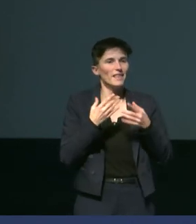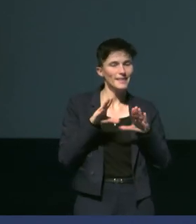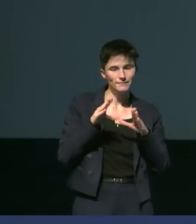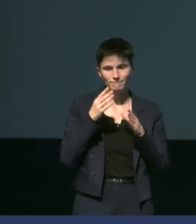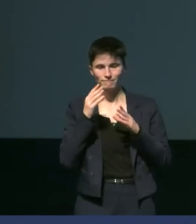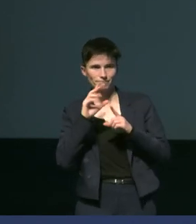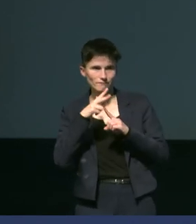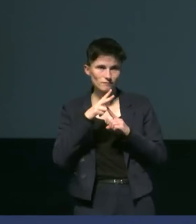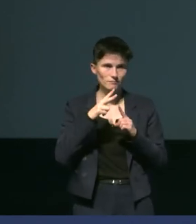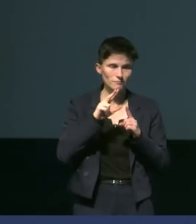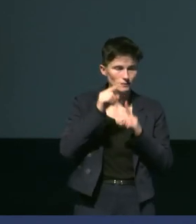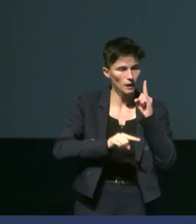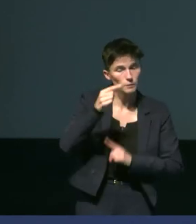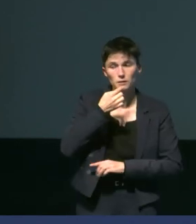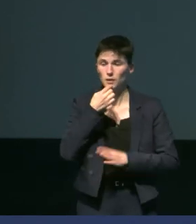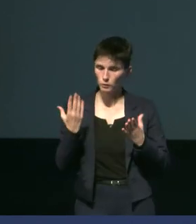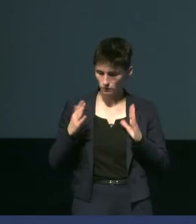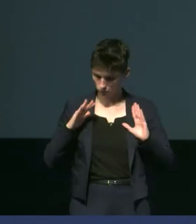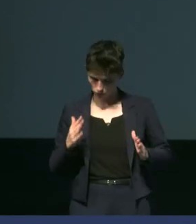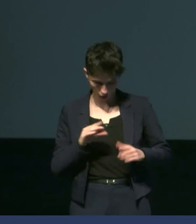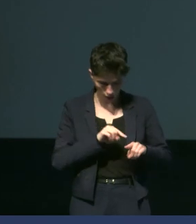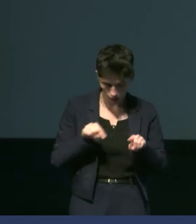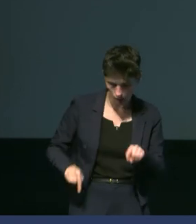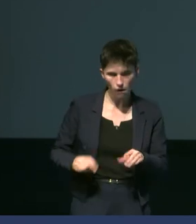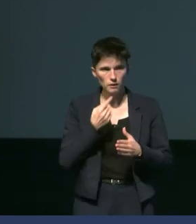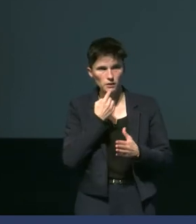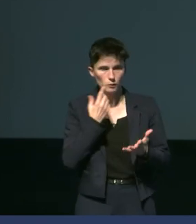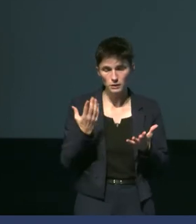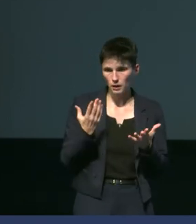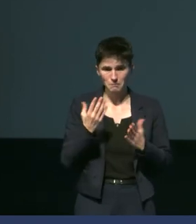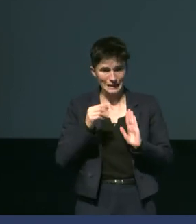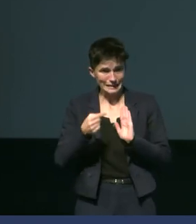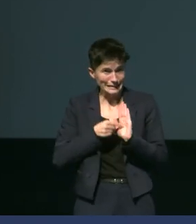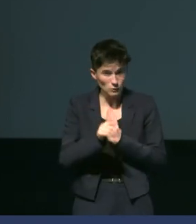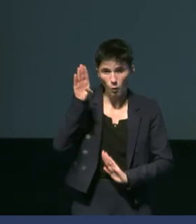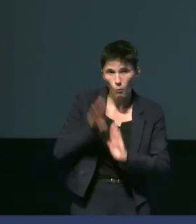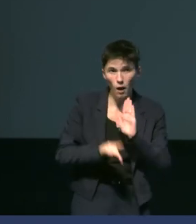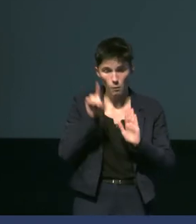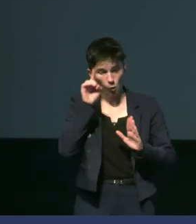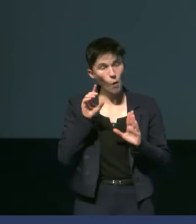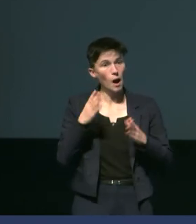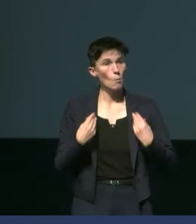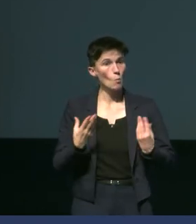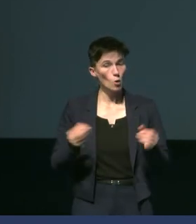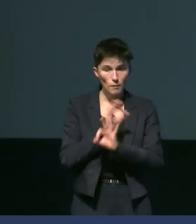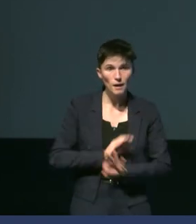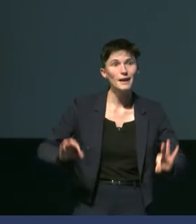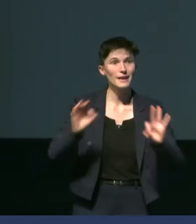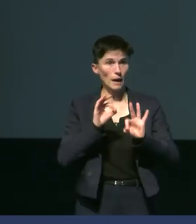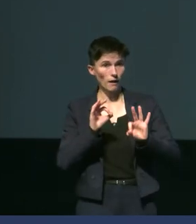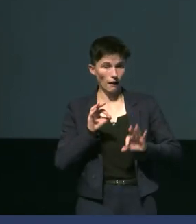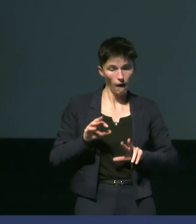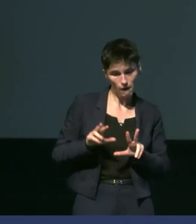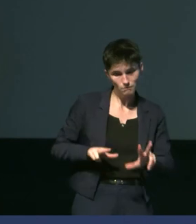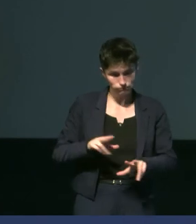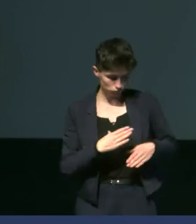c'est des zones du corps du manchot qui sont beaucoup moins bien isolées. Il n pas de plumes au niveau du bec, n pas de plumes au niveau des pattes. Et au niveau des ailerons, y a des plumes mais qui sont